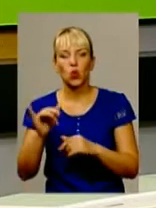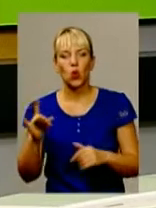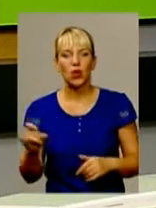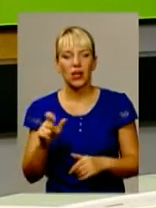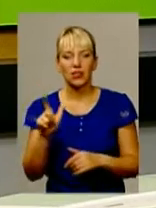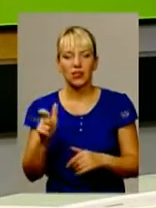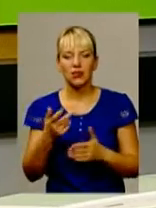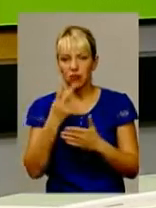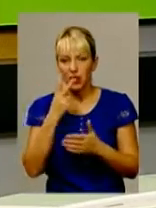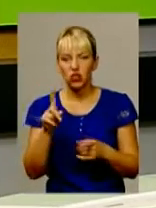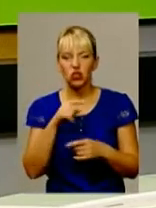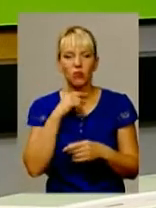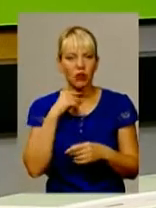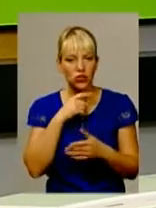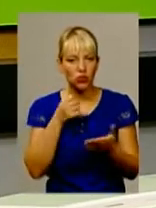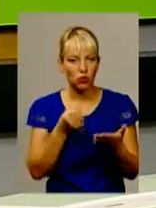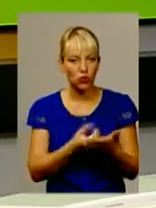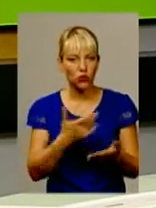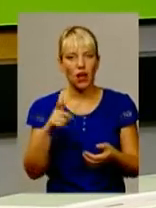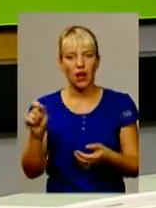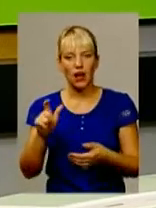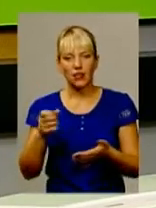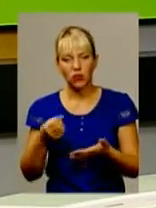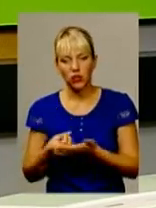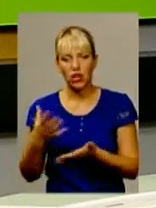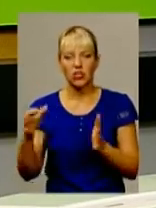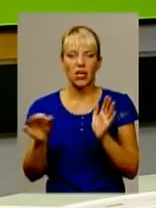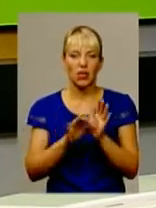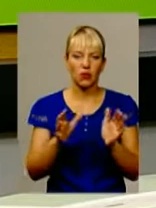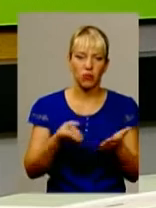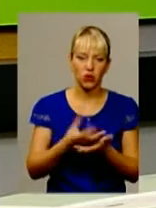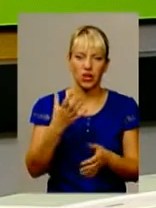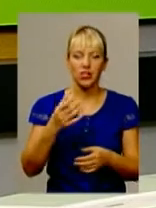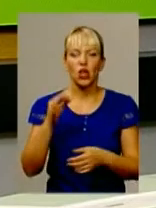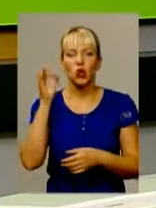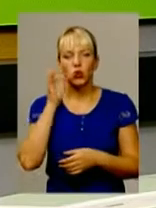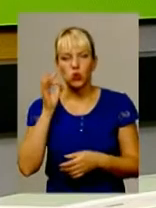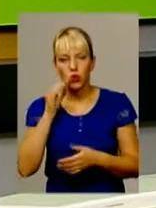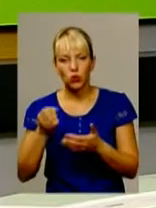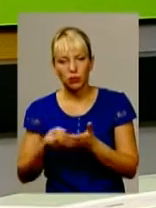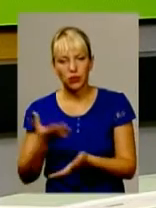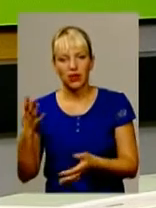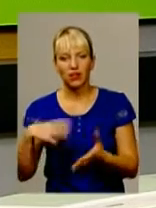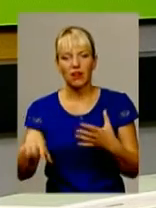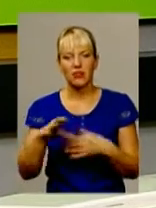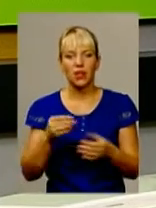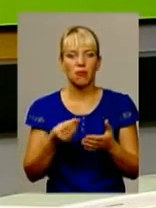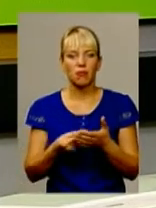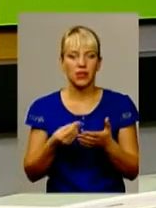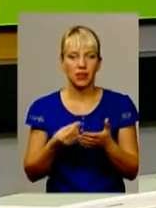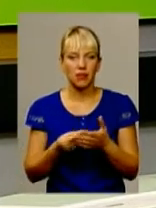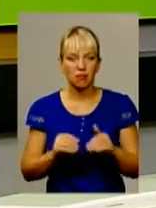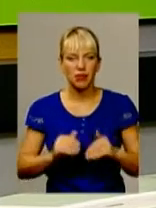що на м'ясо ціни піднялися, на газ піднялися, електроенергію піднялися, цукор піднялися, на все, на все, на все піднялися. Тільки ми одні